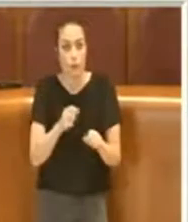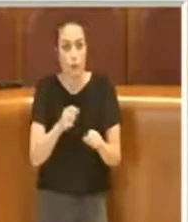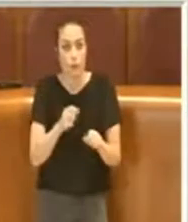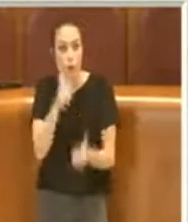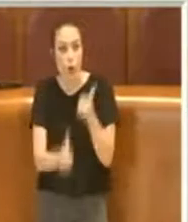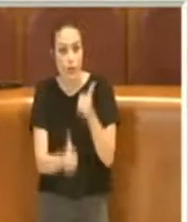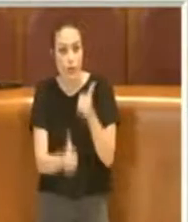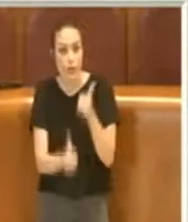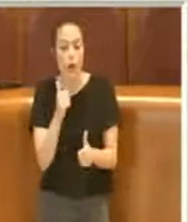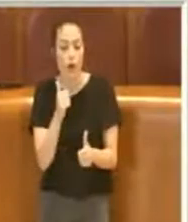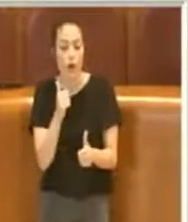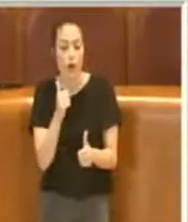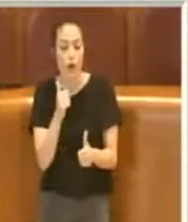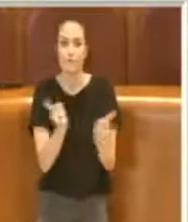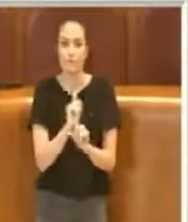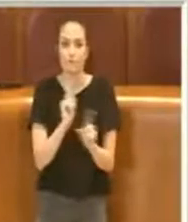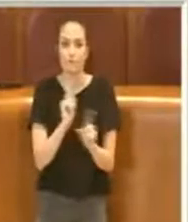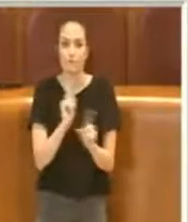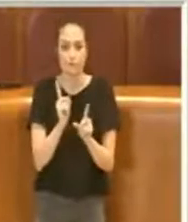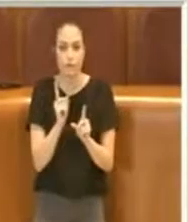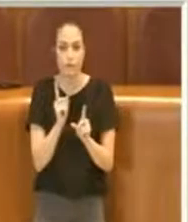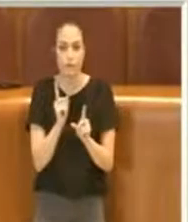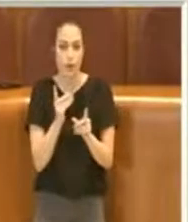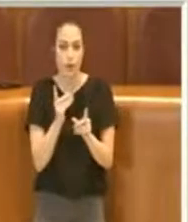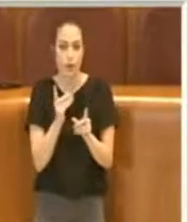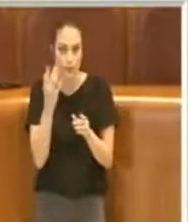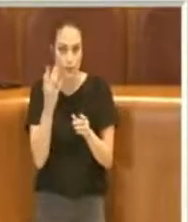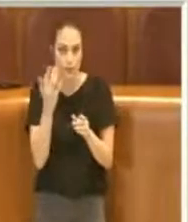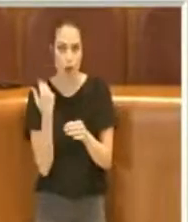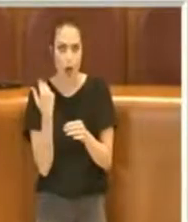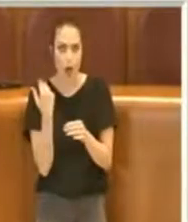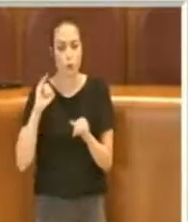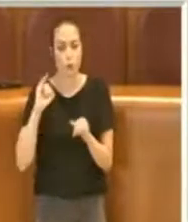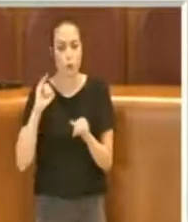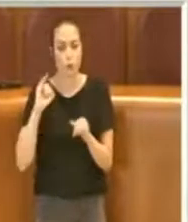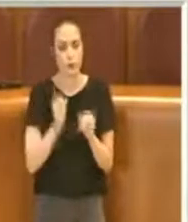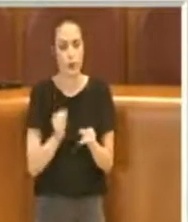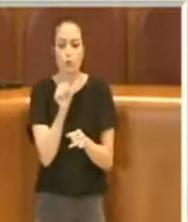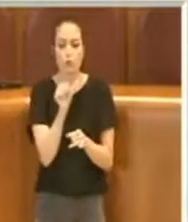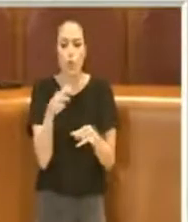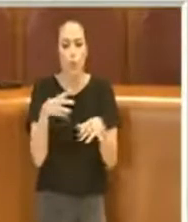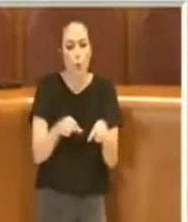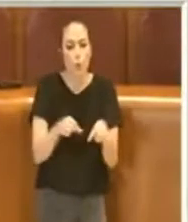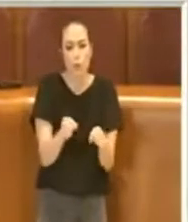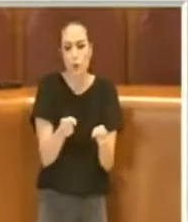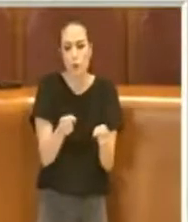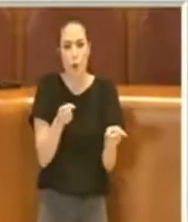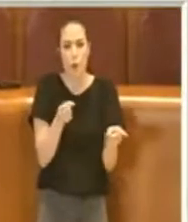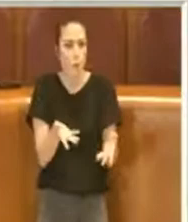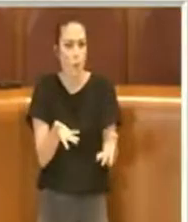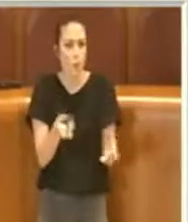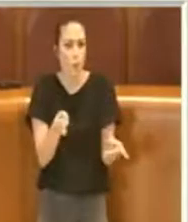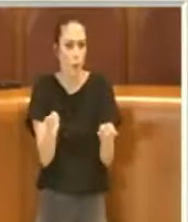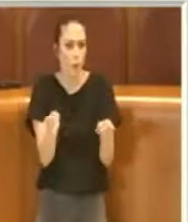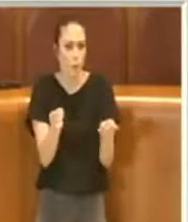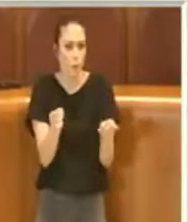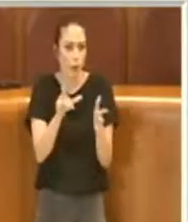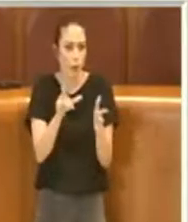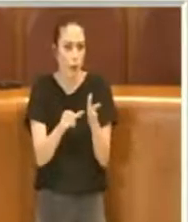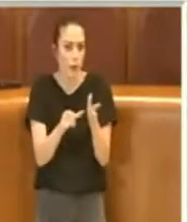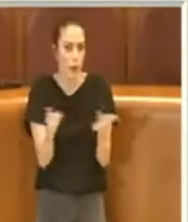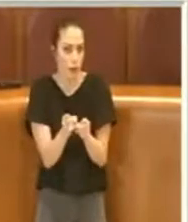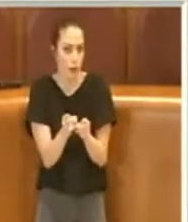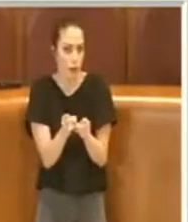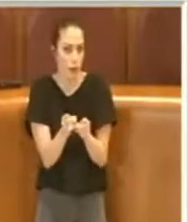abusi edilizie e in quel caso vanno perseguiti. Stiamo parlando solamente di occupazioni temporanee per un periodo limitato nel